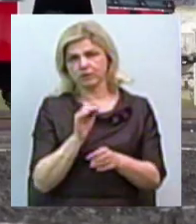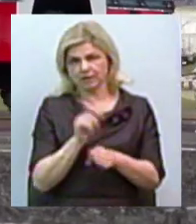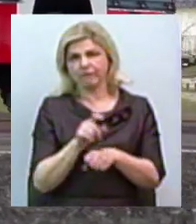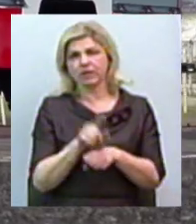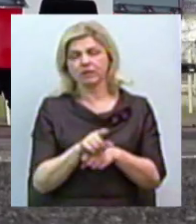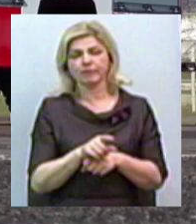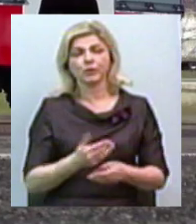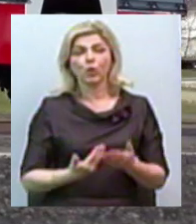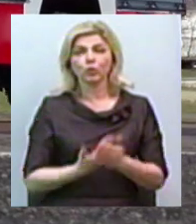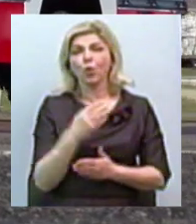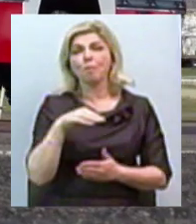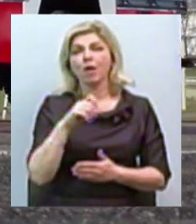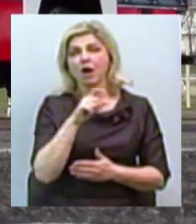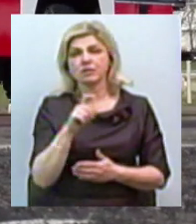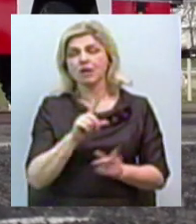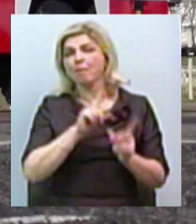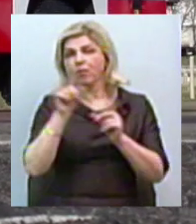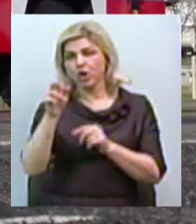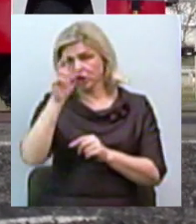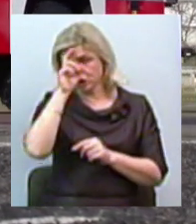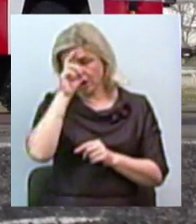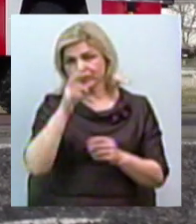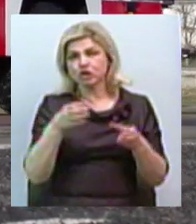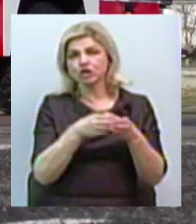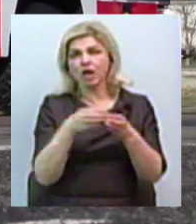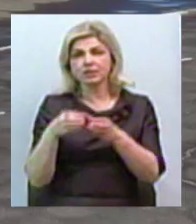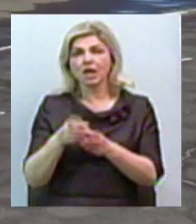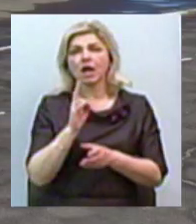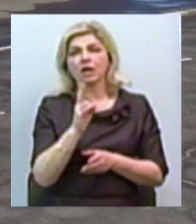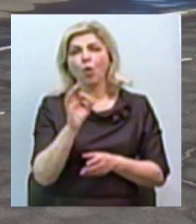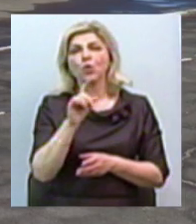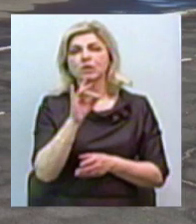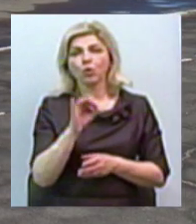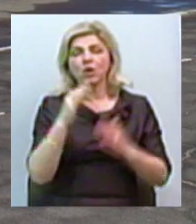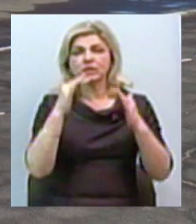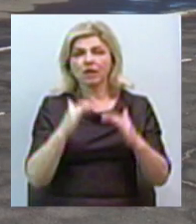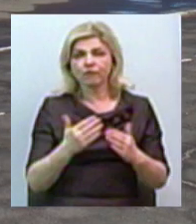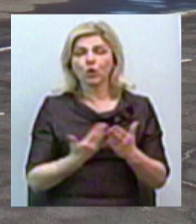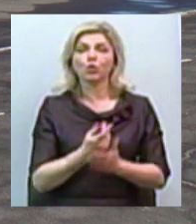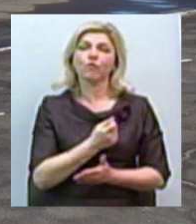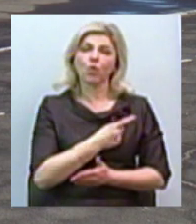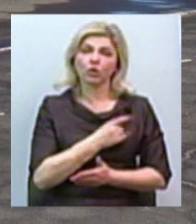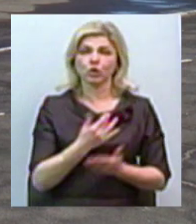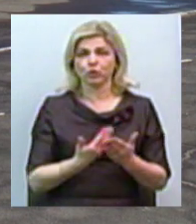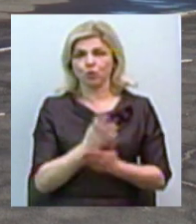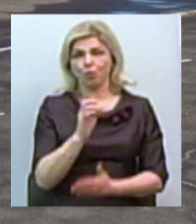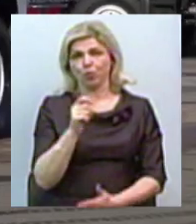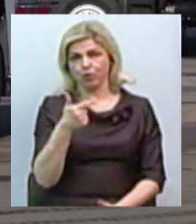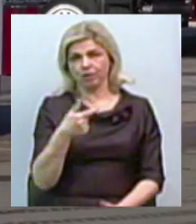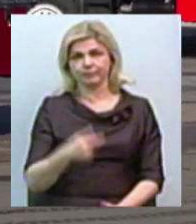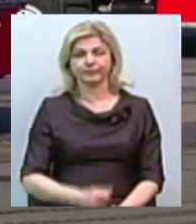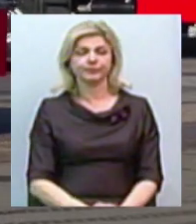Нові МАЗи поїхали до державних пожежно-рятувальних частин Кривоозерського, Снігурівського, Новоодеського та Новобузького районів.